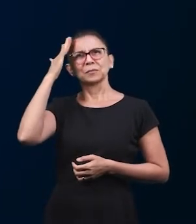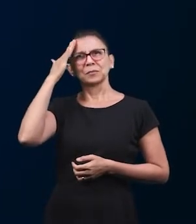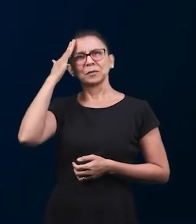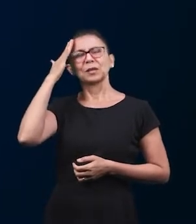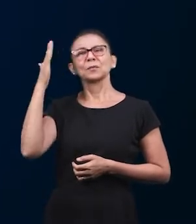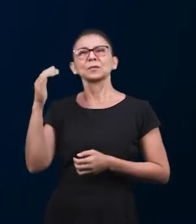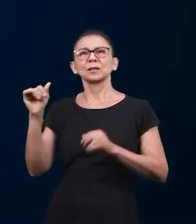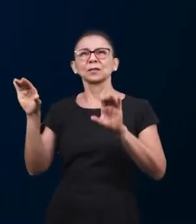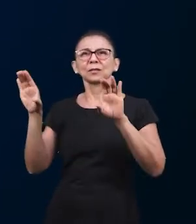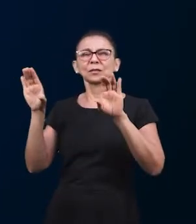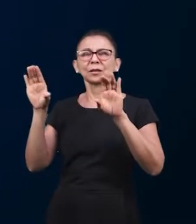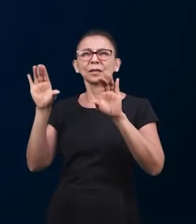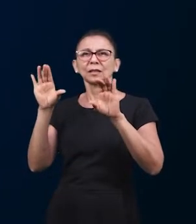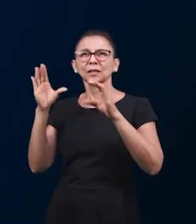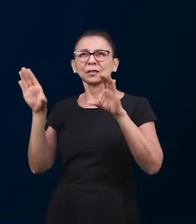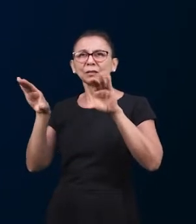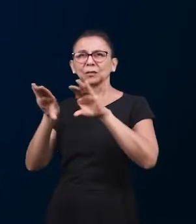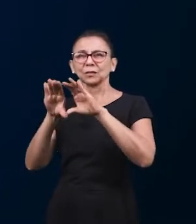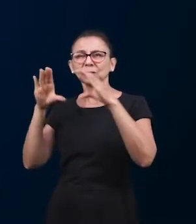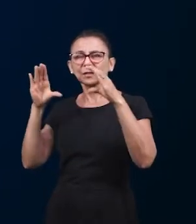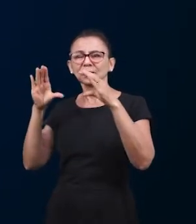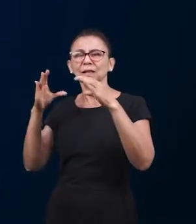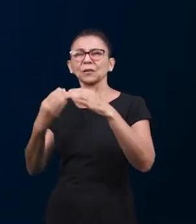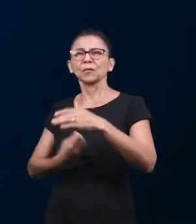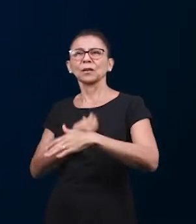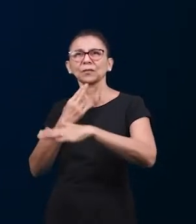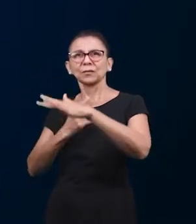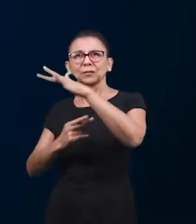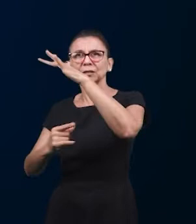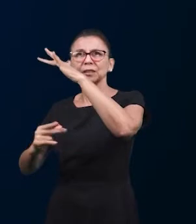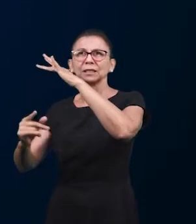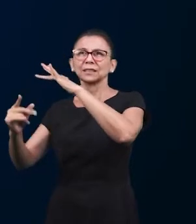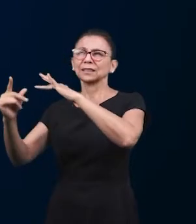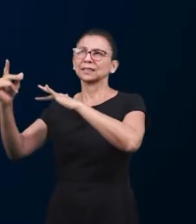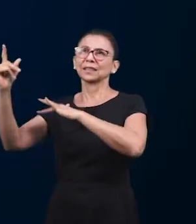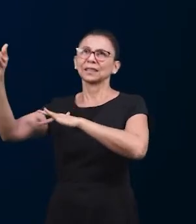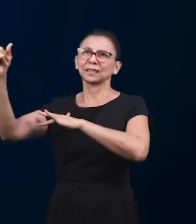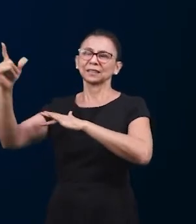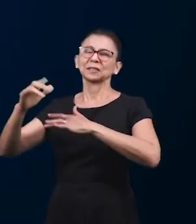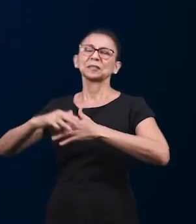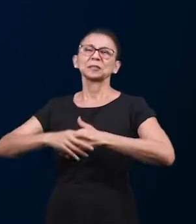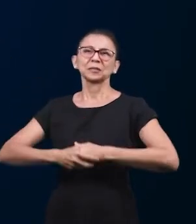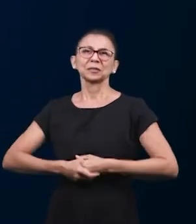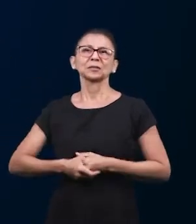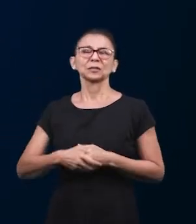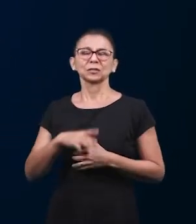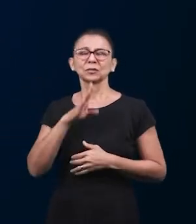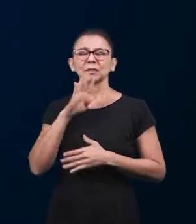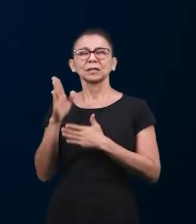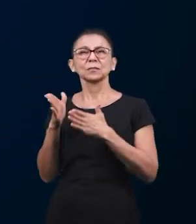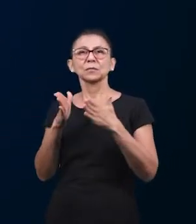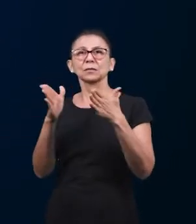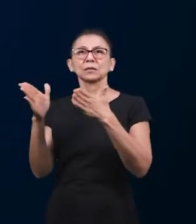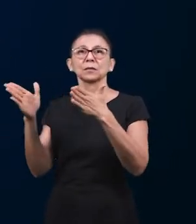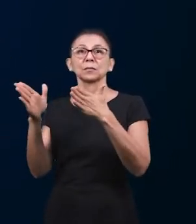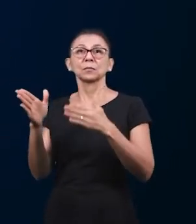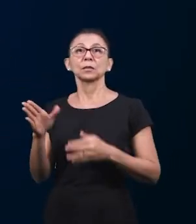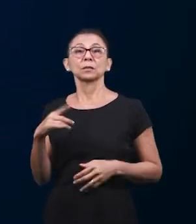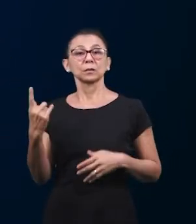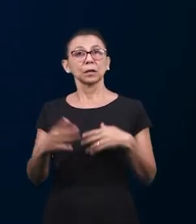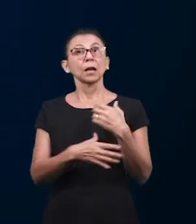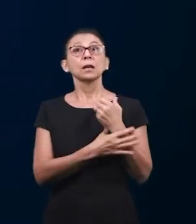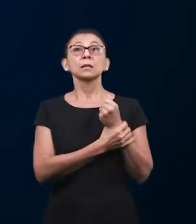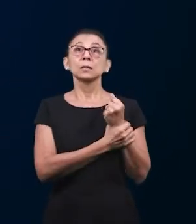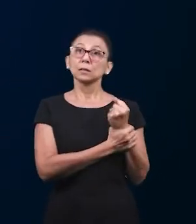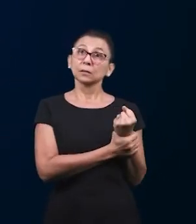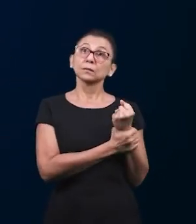где мы живем, в какой момент мы живем, мы видим, что в этот момент мы очень счастливы, потому что мы